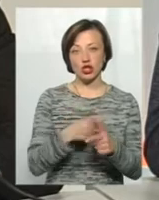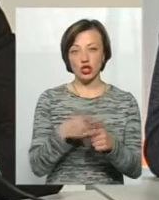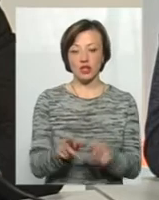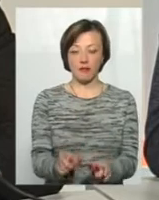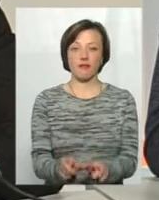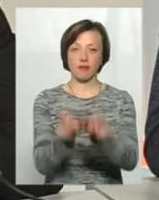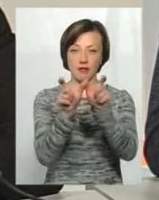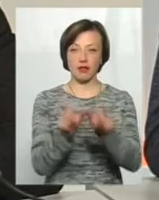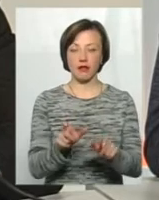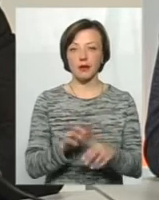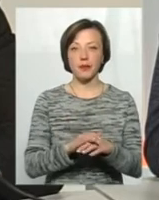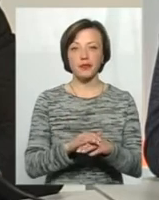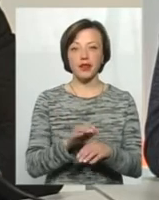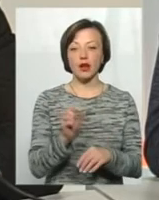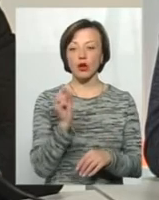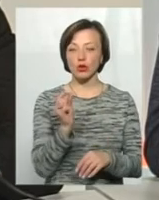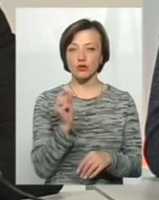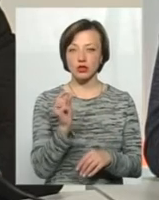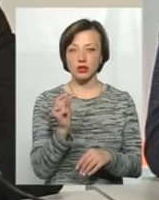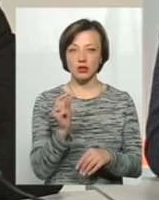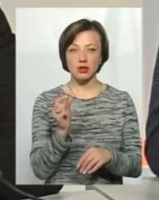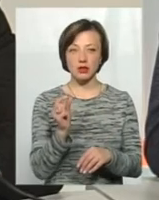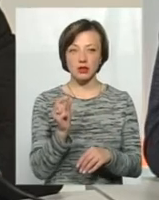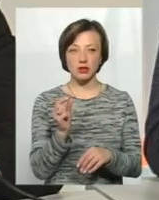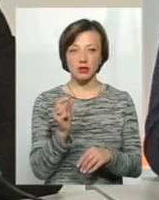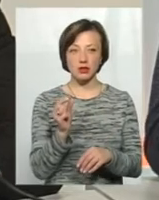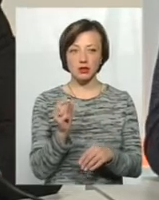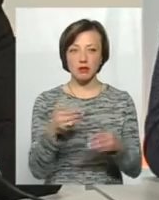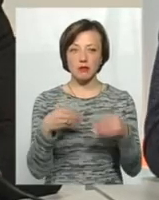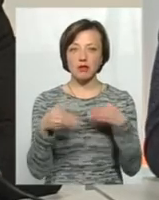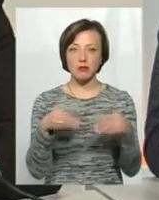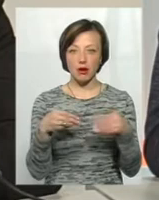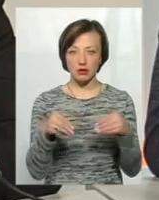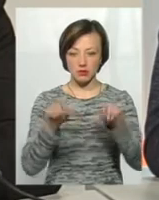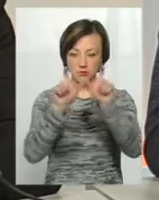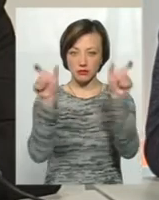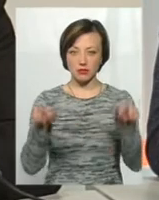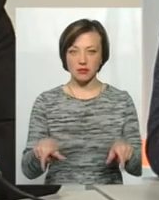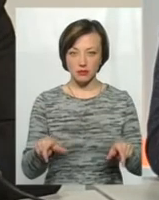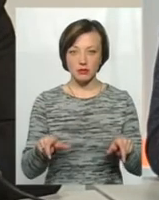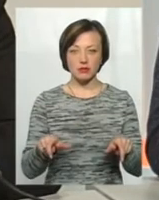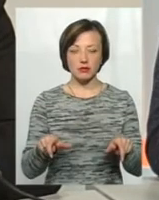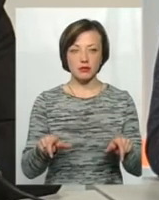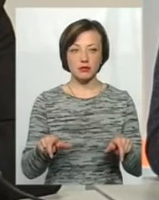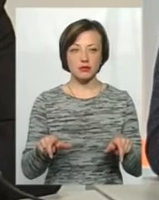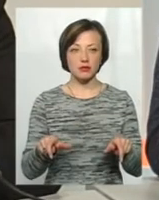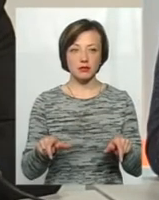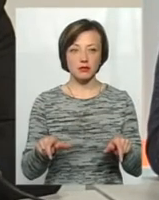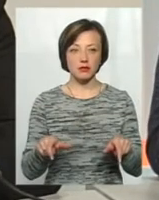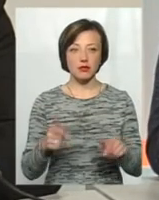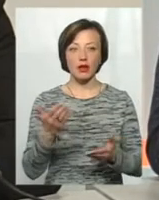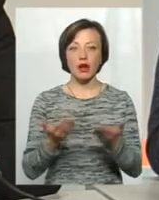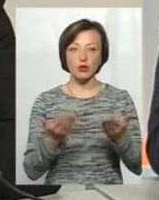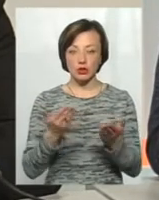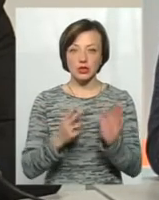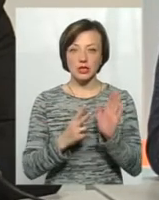двокамерне, і товщина імпосту, це пластмаса, яка йде навколо камери, якщо вона